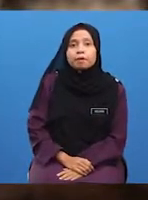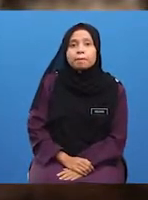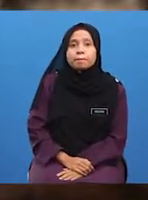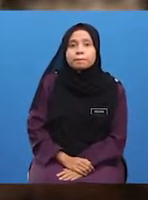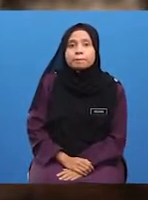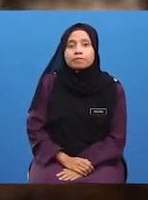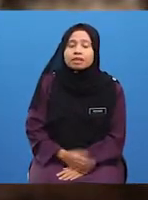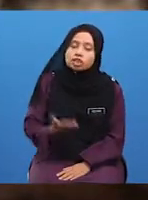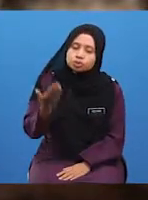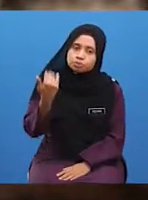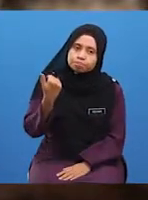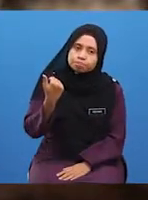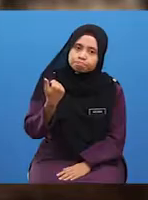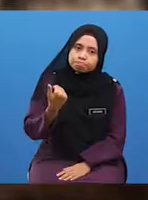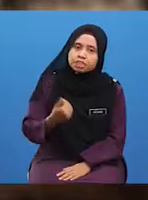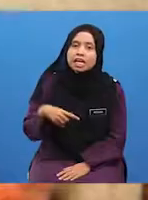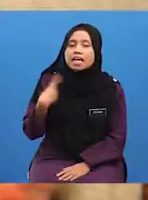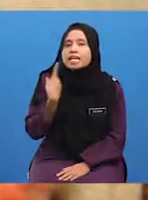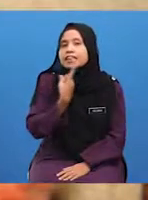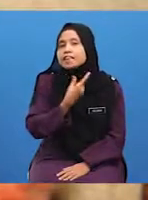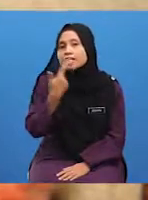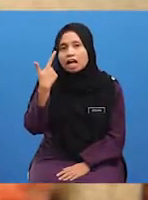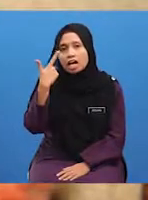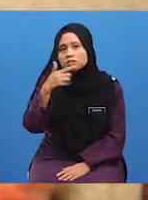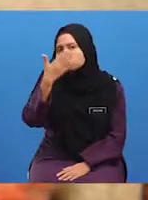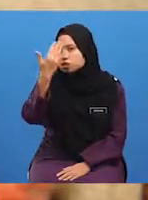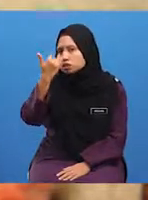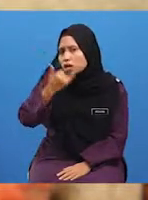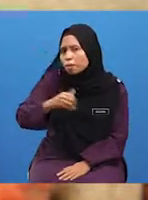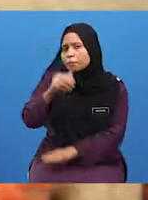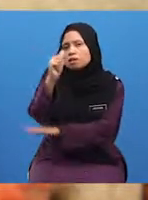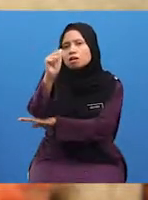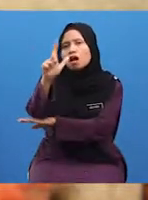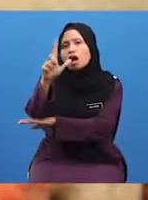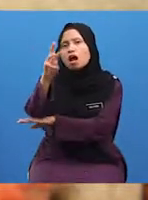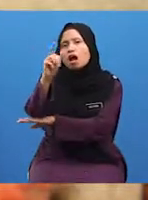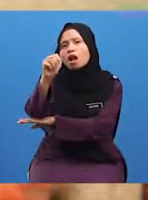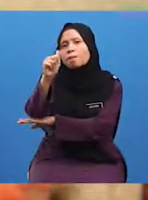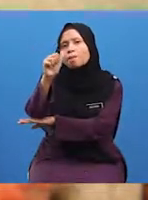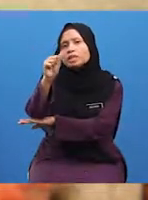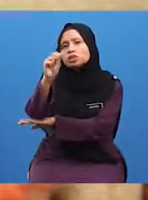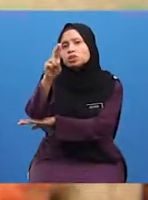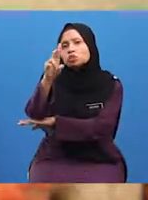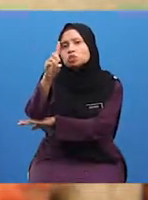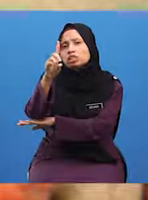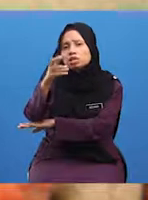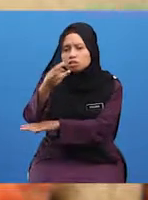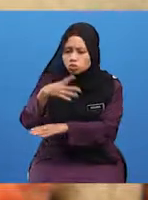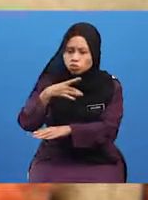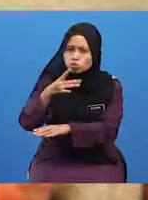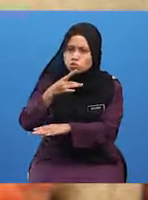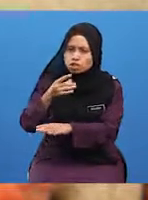Jom, mari kita lihat kenapa Al-Mas'udi berminat untuk melakukan